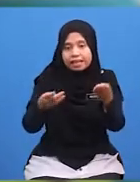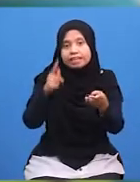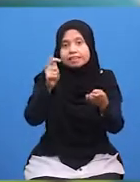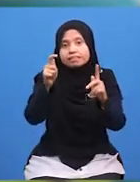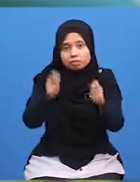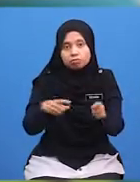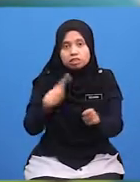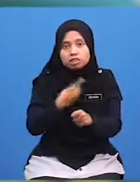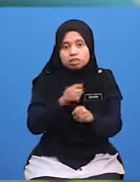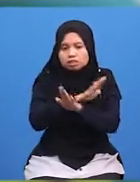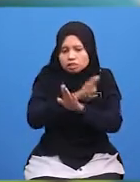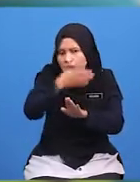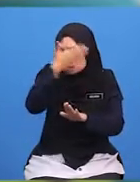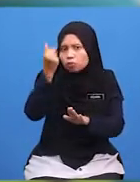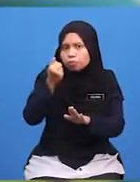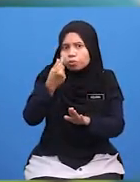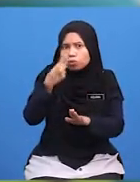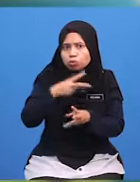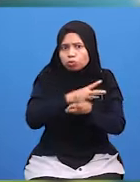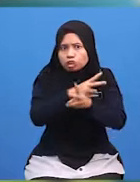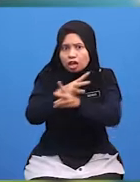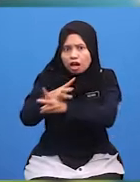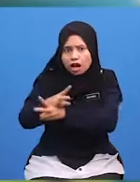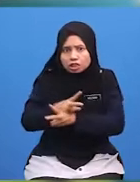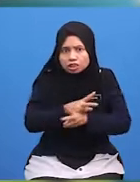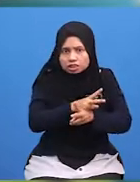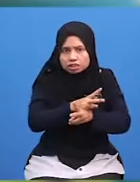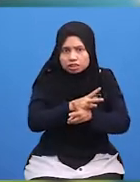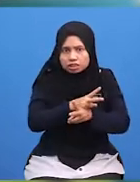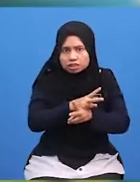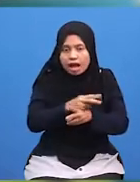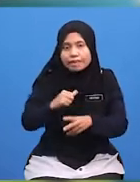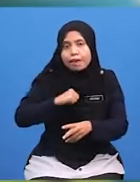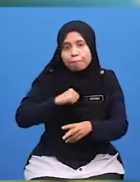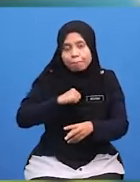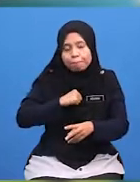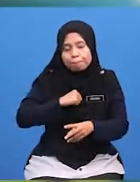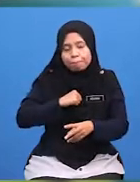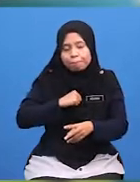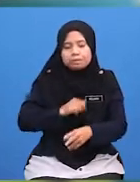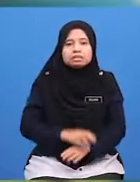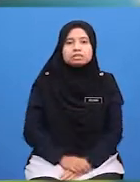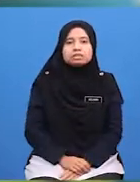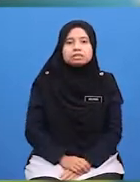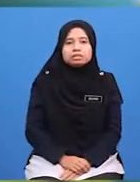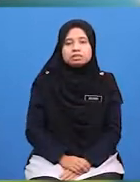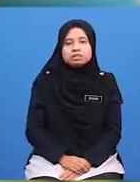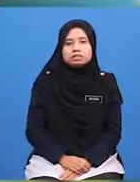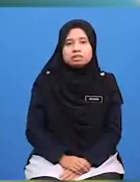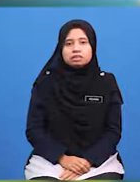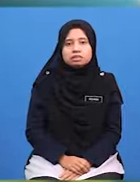Jangan Lupa Untuk Menjaga Batas Batas Pergaulan Bersama Tetamu